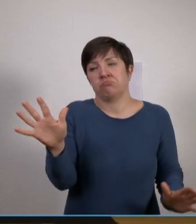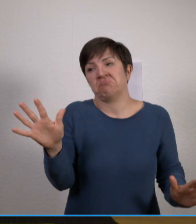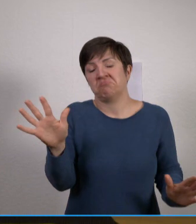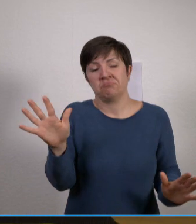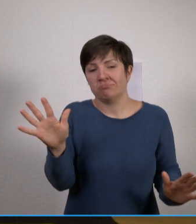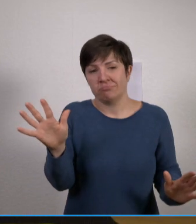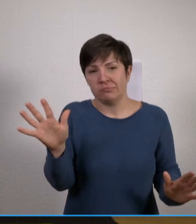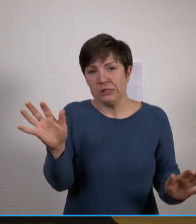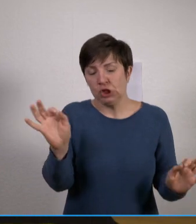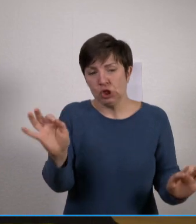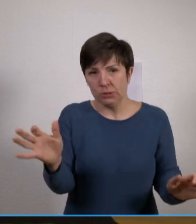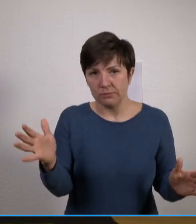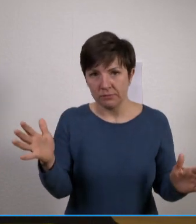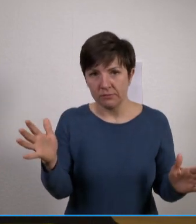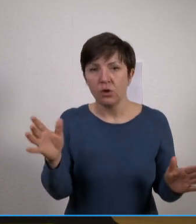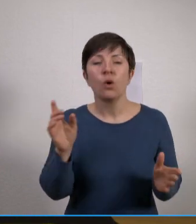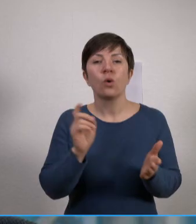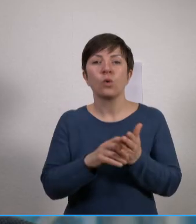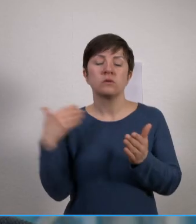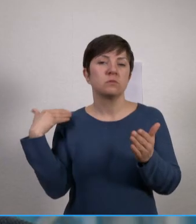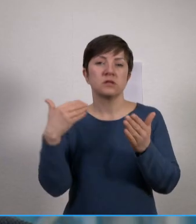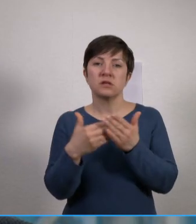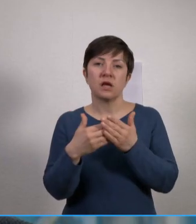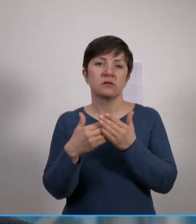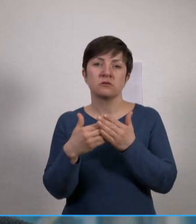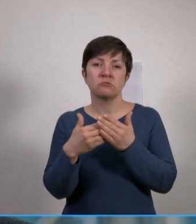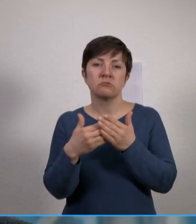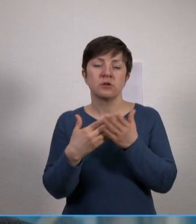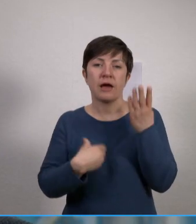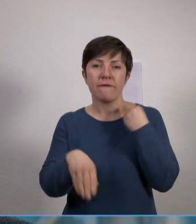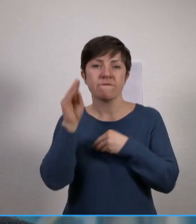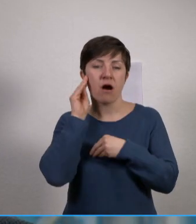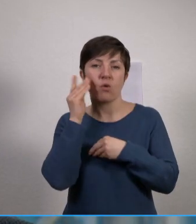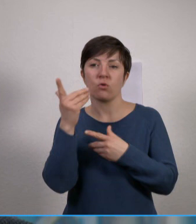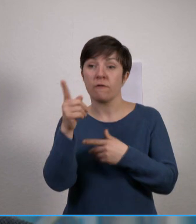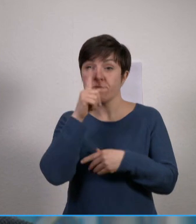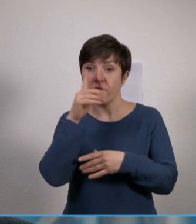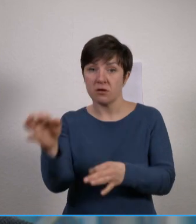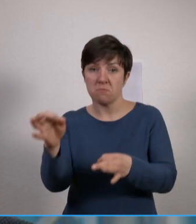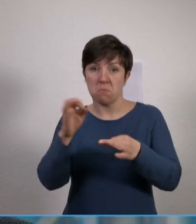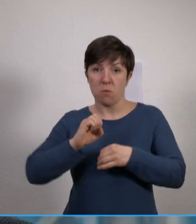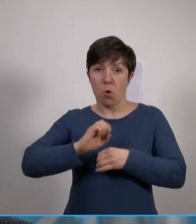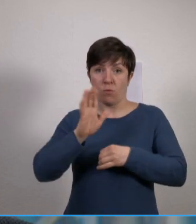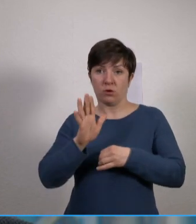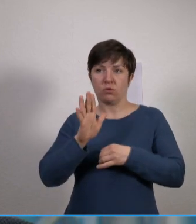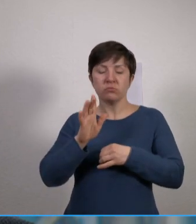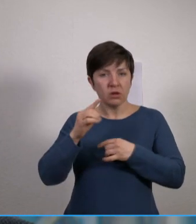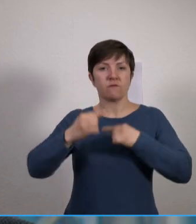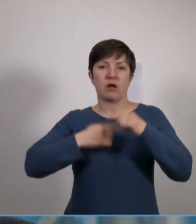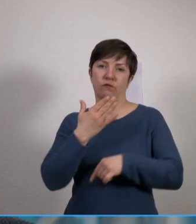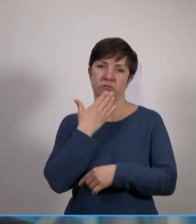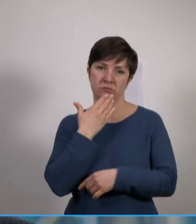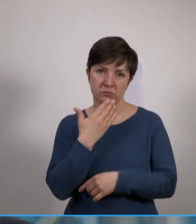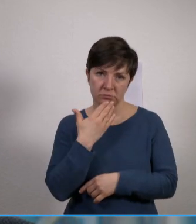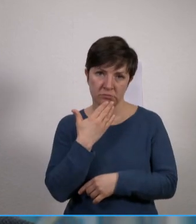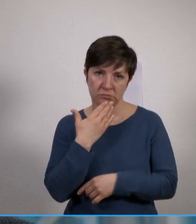bleiben, weil die Verläufe doch in aller, aller Regel relativ mild sind, insbesondere bei den Geimpften hier in der Bundesrepublik. Aber